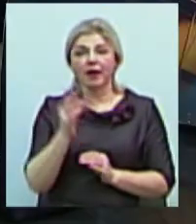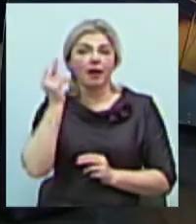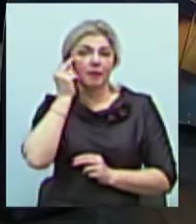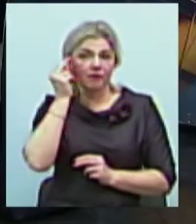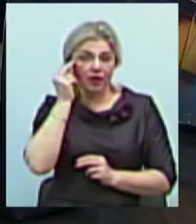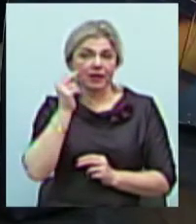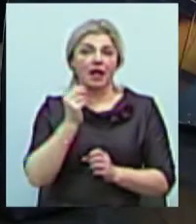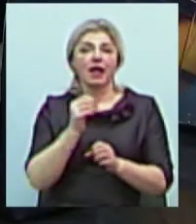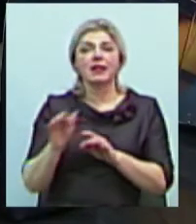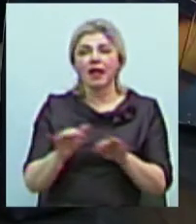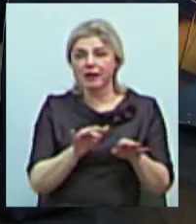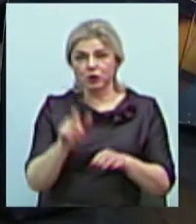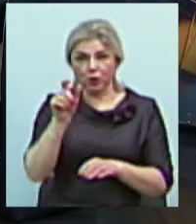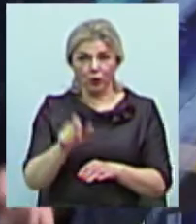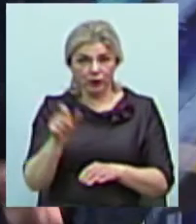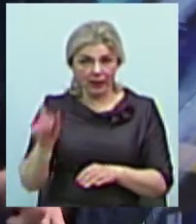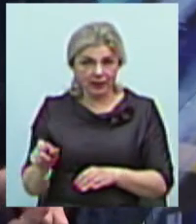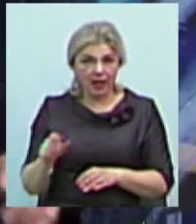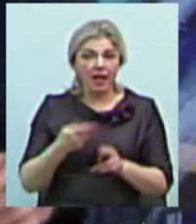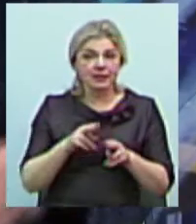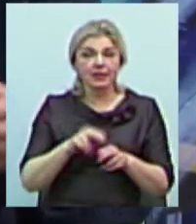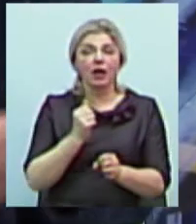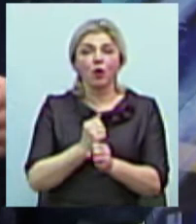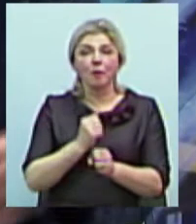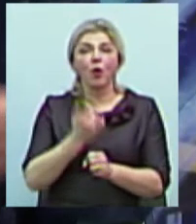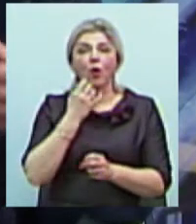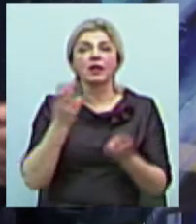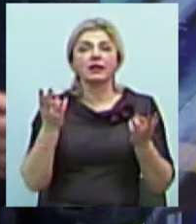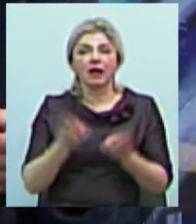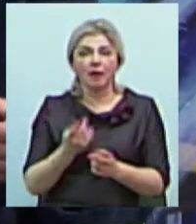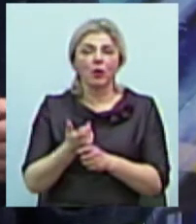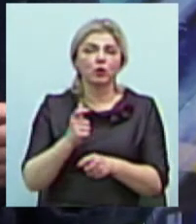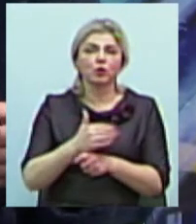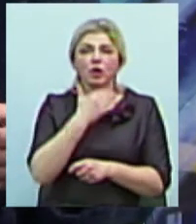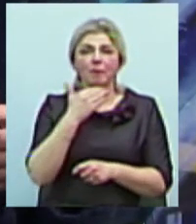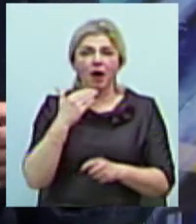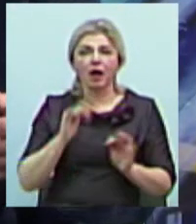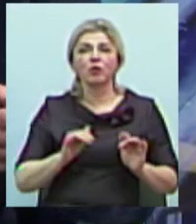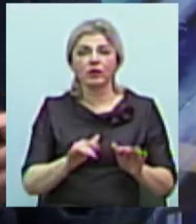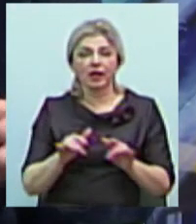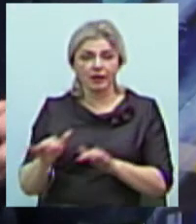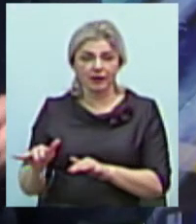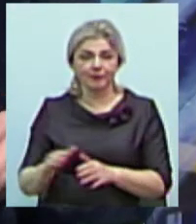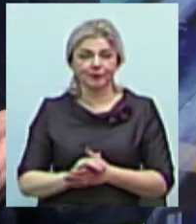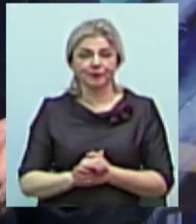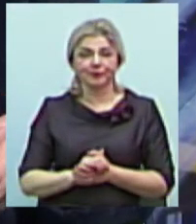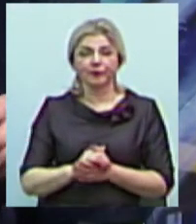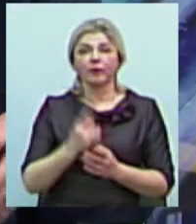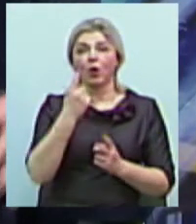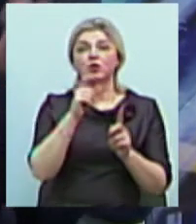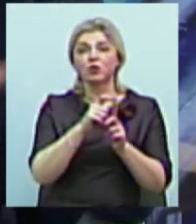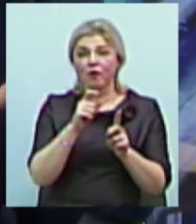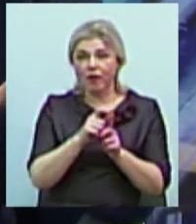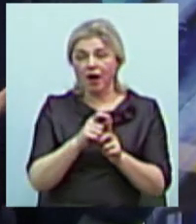діяльність людини. Взагалі-то це робиться тільки тоді, коли треба дуже багато дій зробити. На ключові слова, відповідний коментар. Це ж може бути